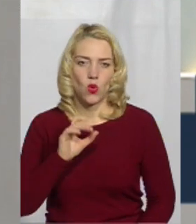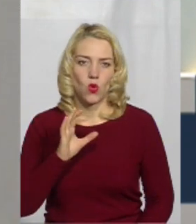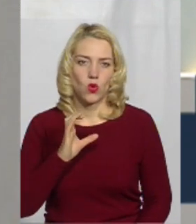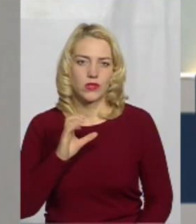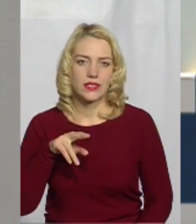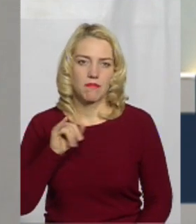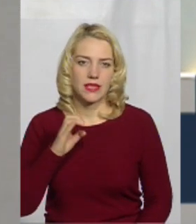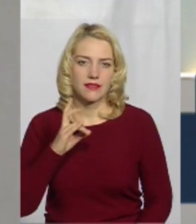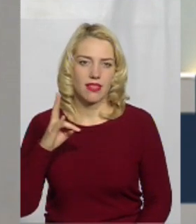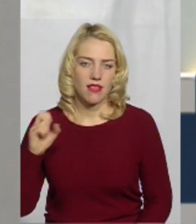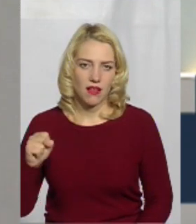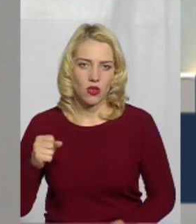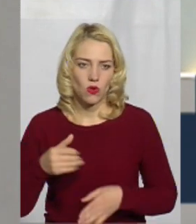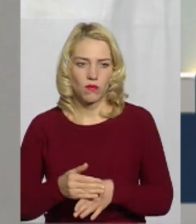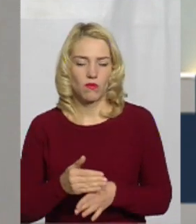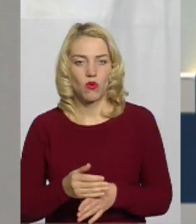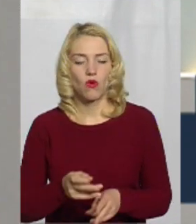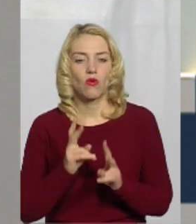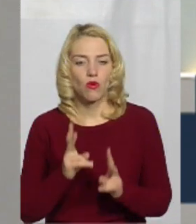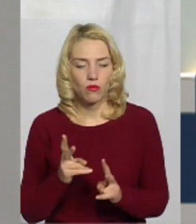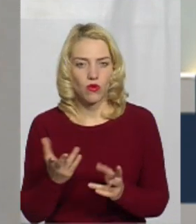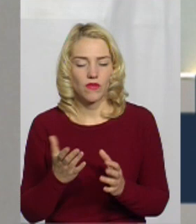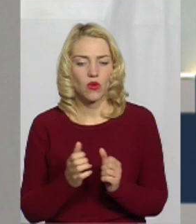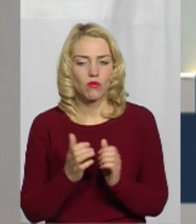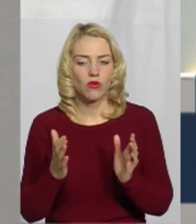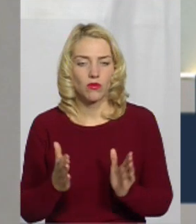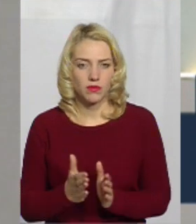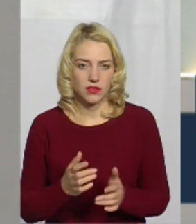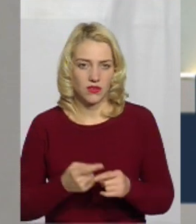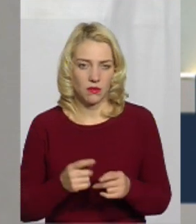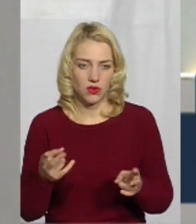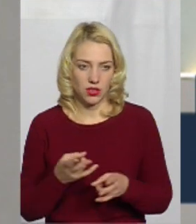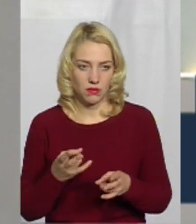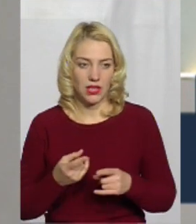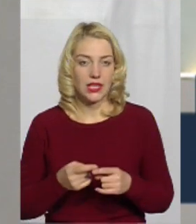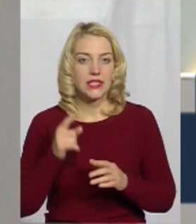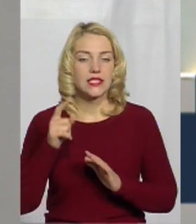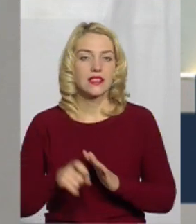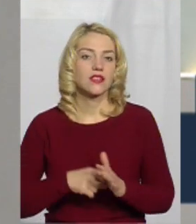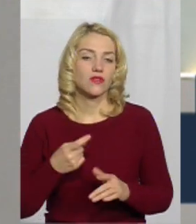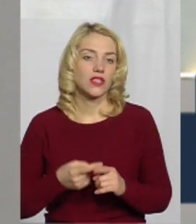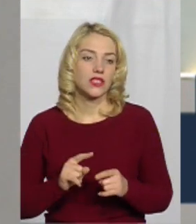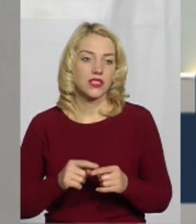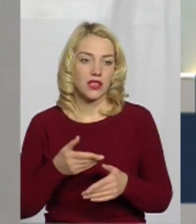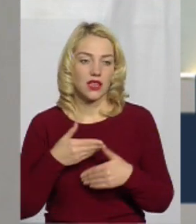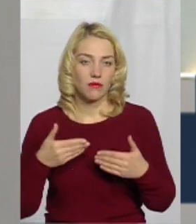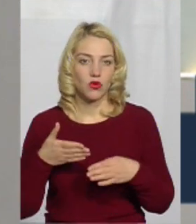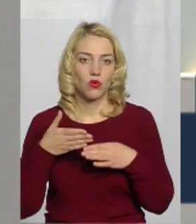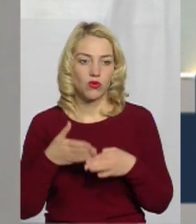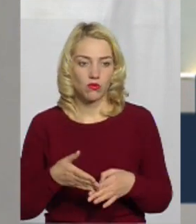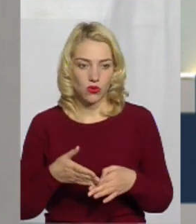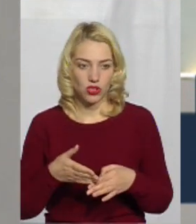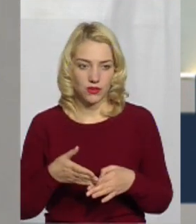Кому і в якому обсязі вона потрібна? З'ясувати це нам допоможе